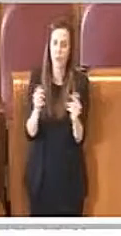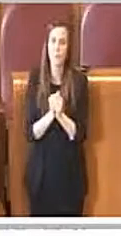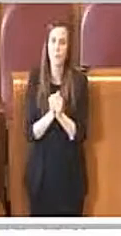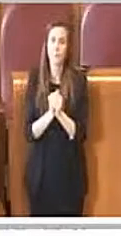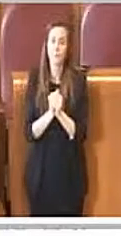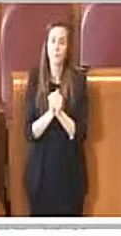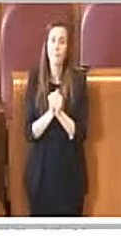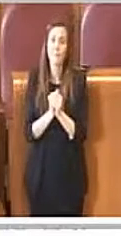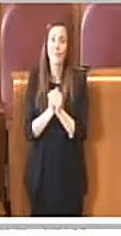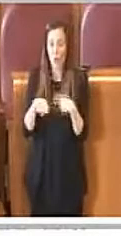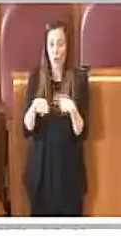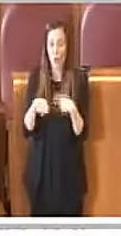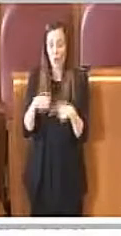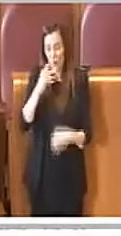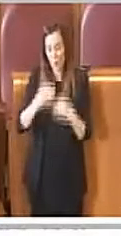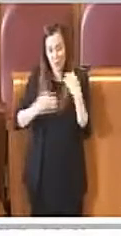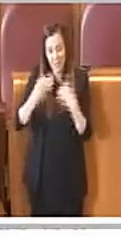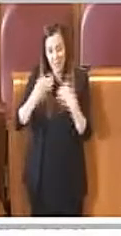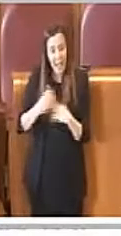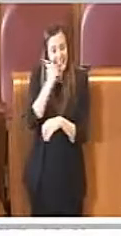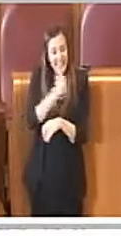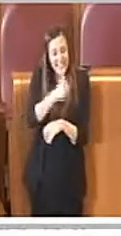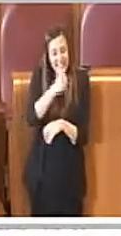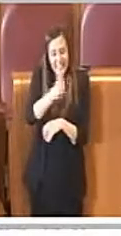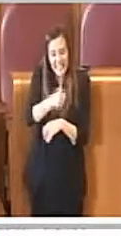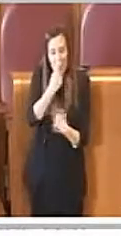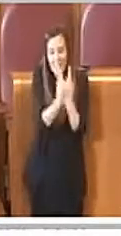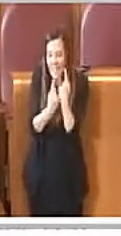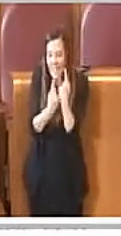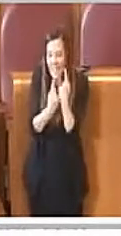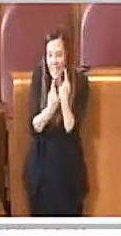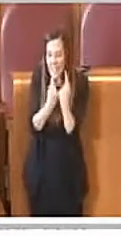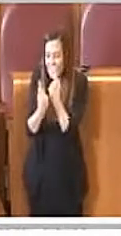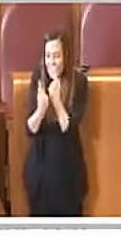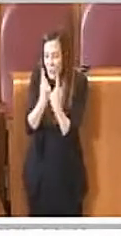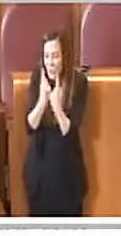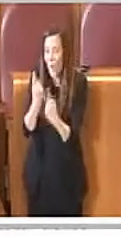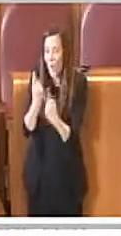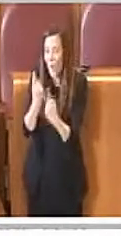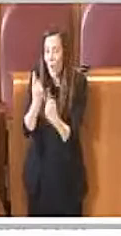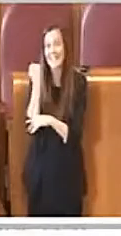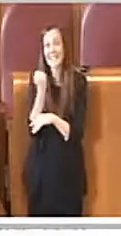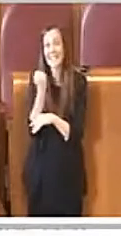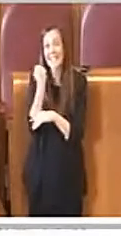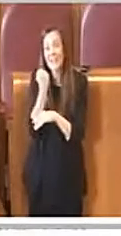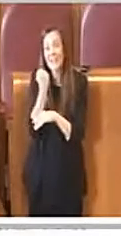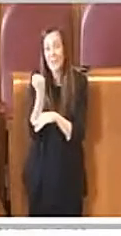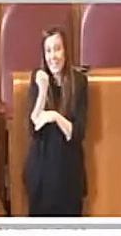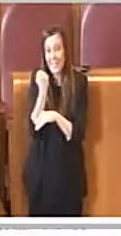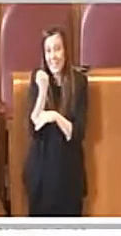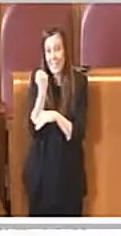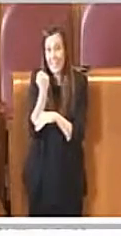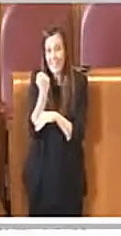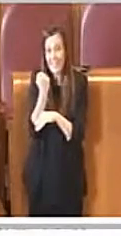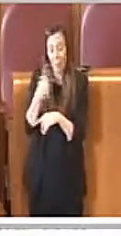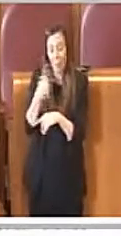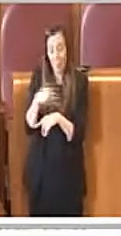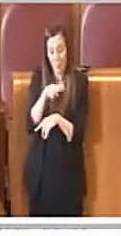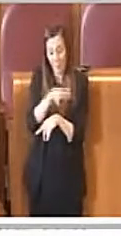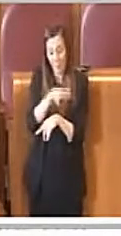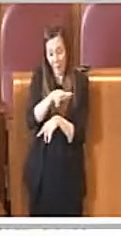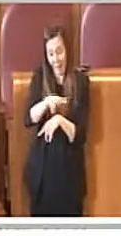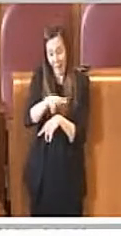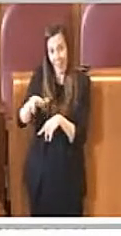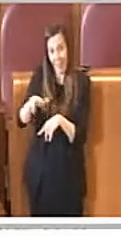Questo dobbiamo giudicare caso per caso e dobbiamo equilibrare appunto il servizio che costituisce appunto il servizio di parcheggio con il